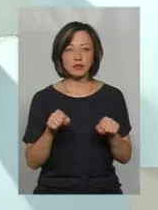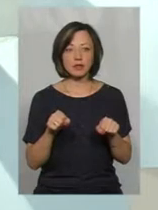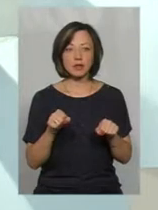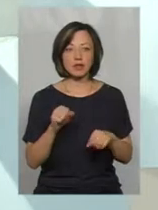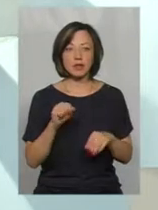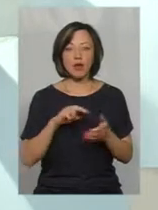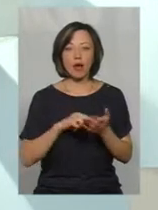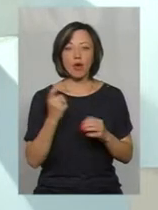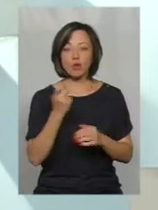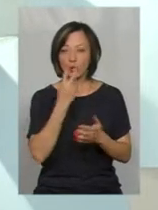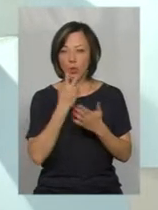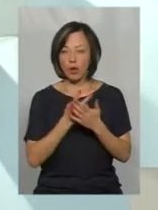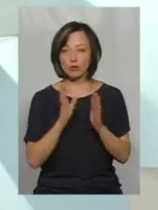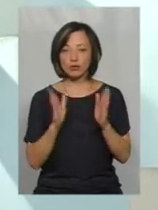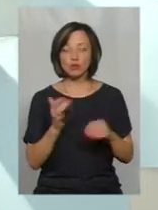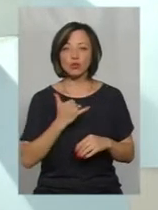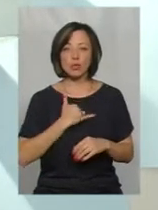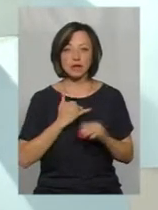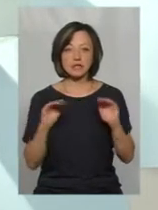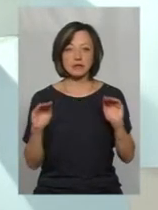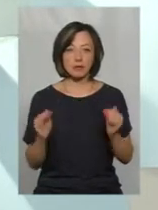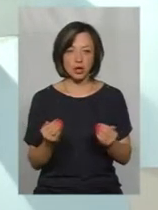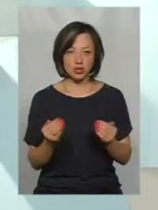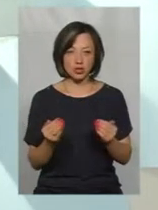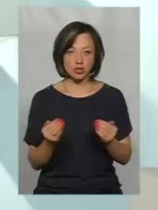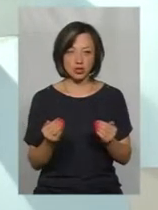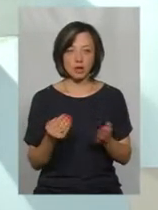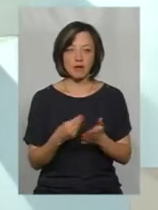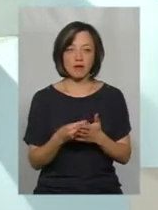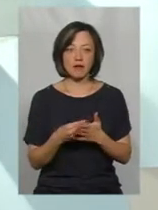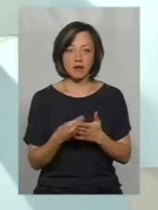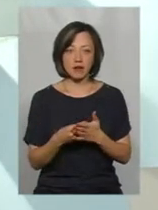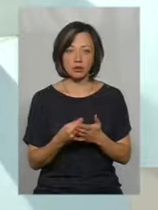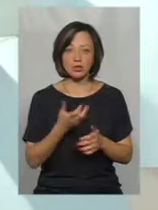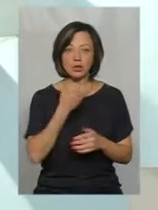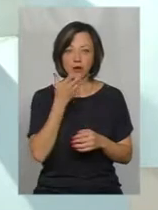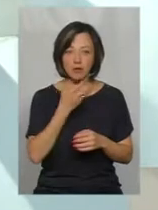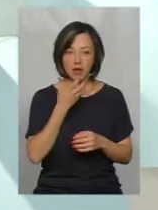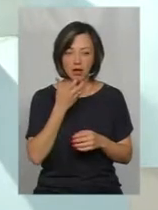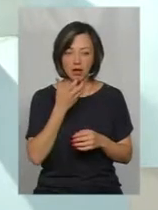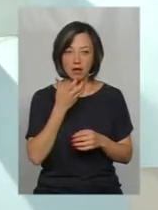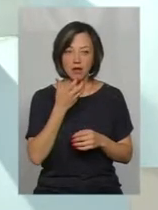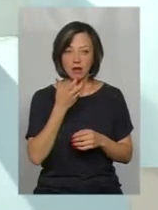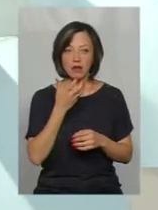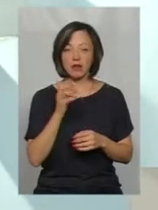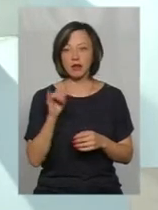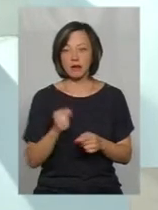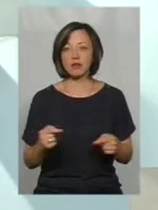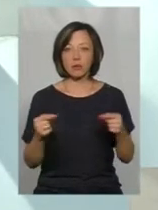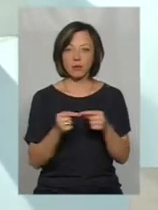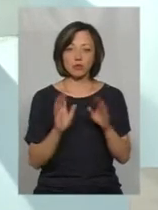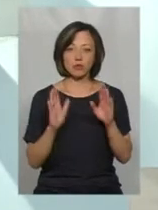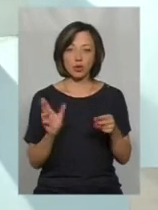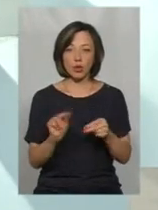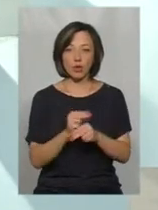економіка буде показувати, що у нас буде зменшення вартості тепла згенерованого, відповідно, буде